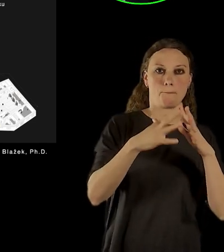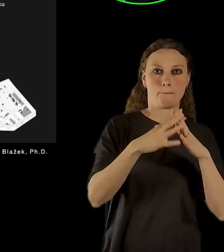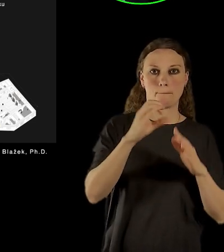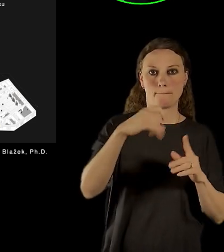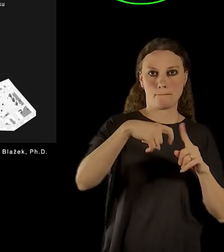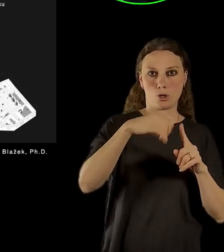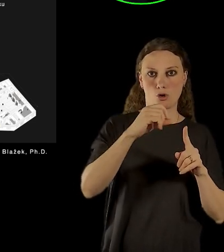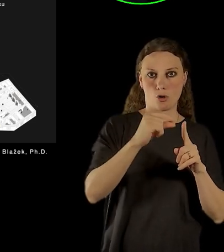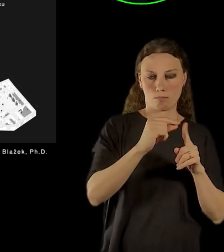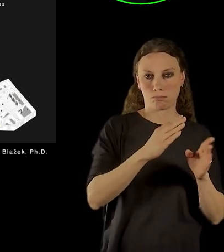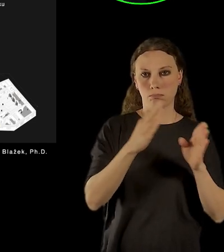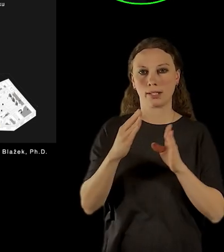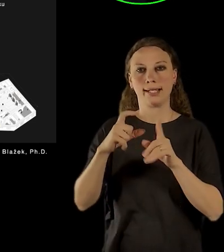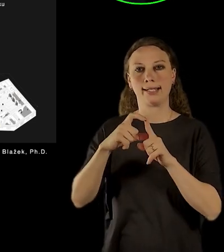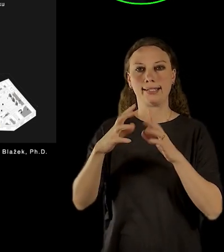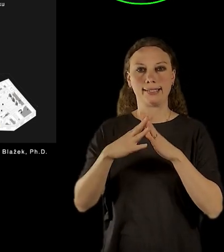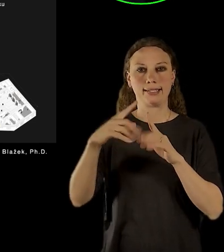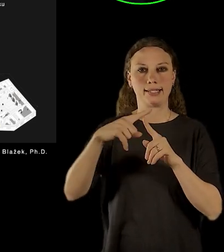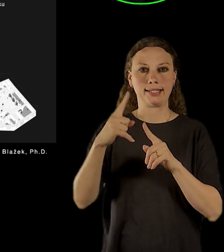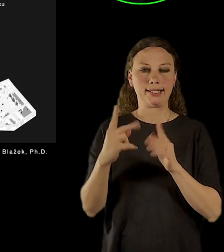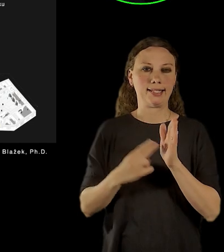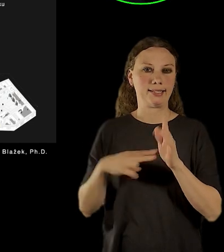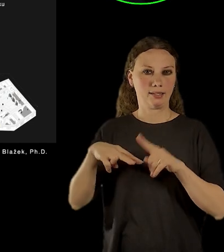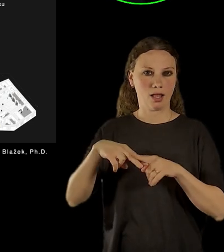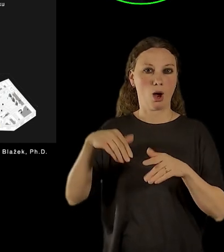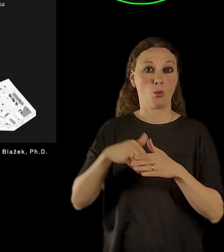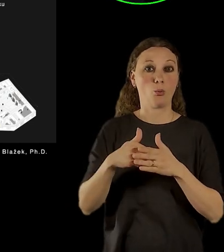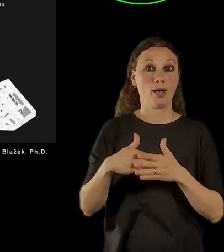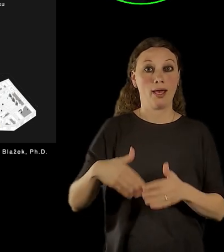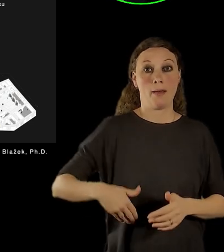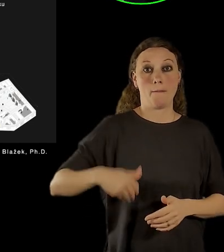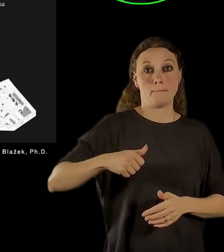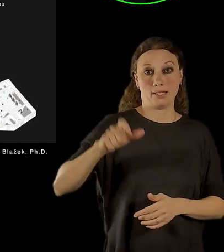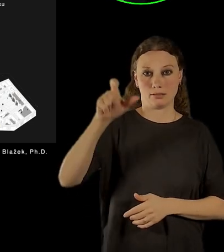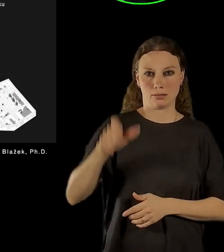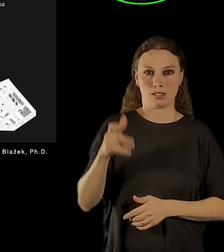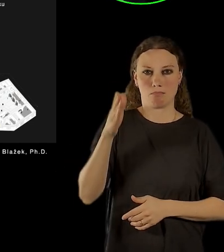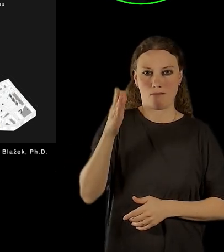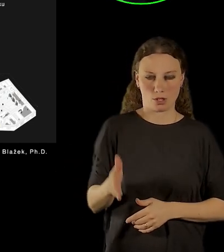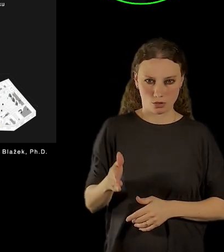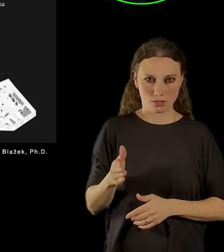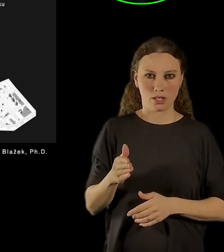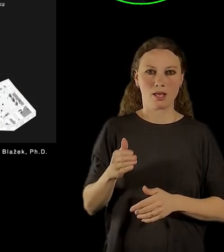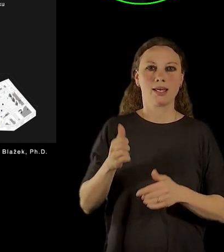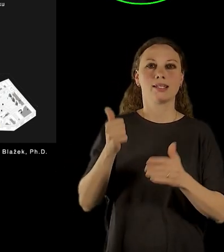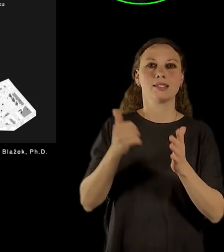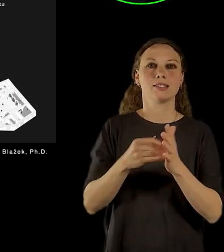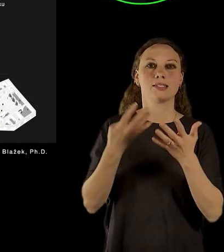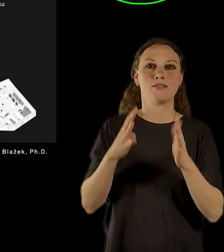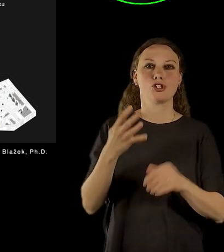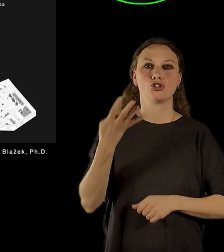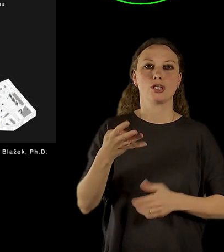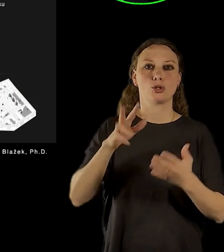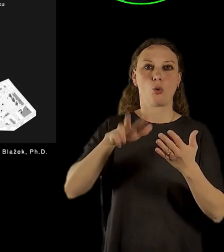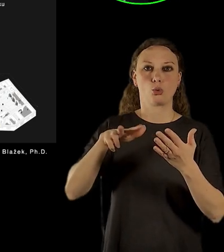ministr spravedlnosti před únorem 48, potom dlouhé roky vězněný a nakonec člověk, který podepsal